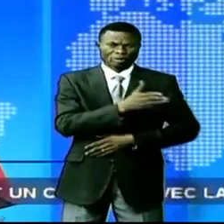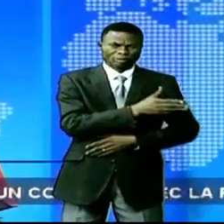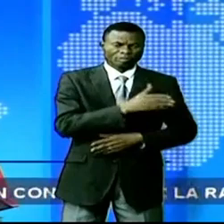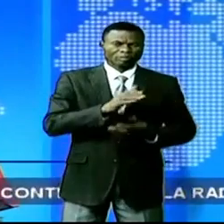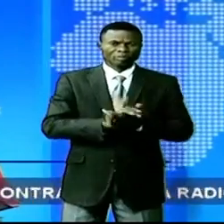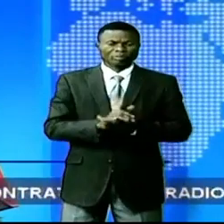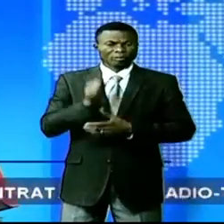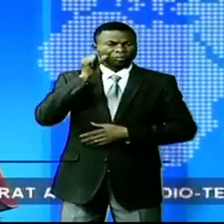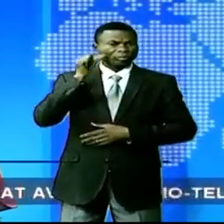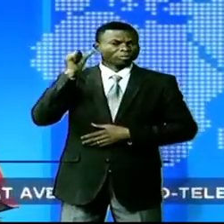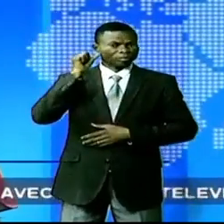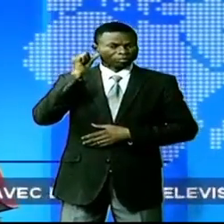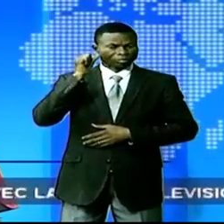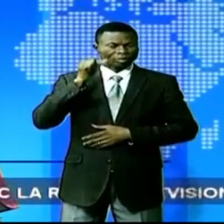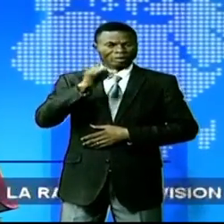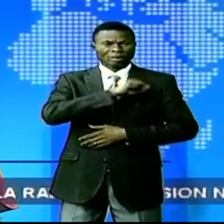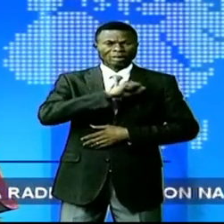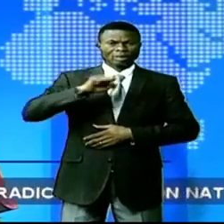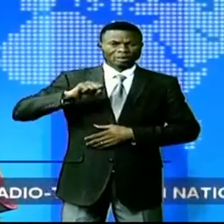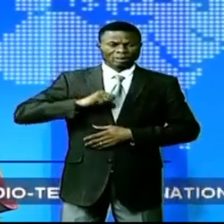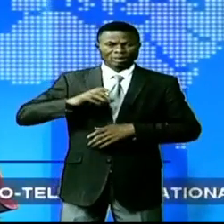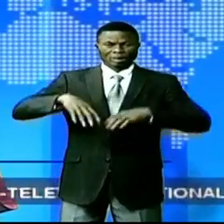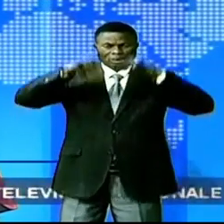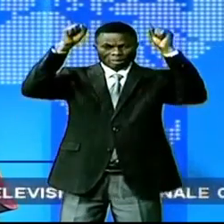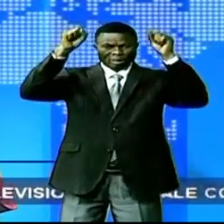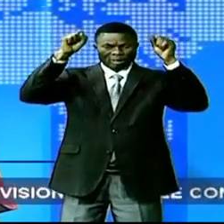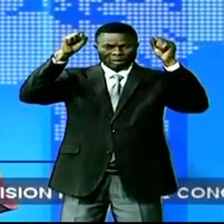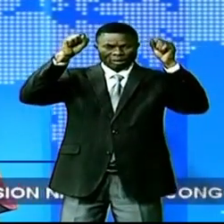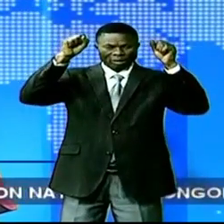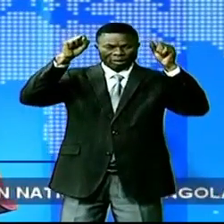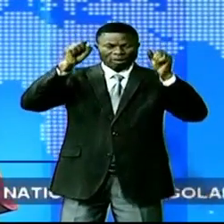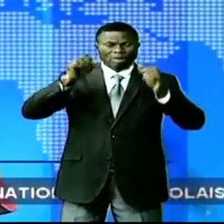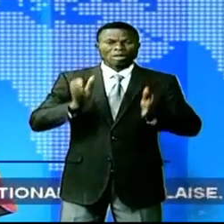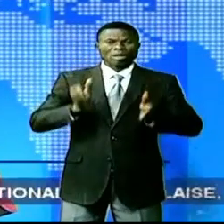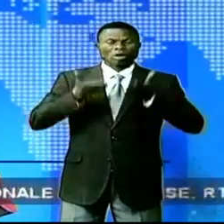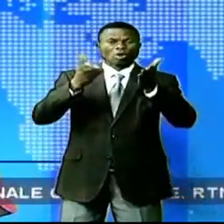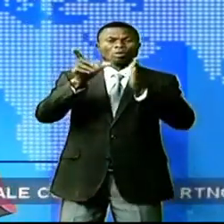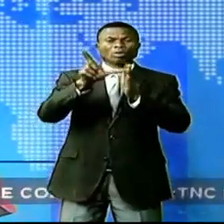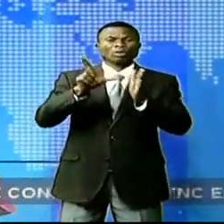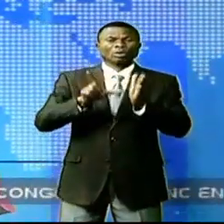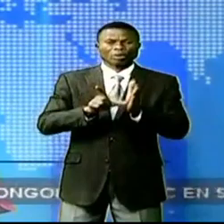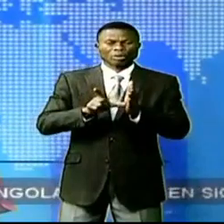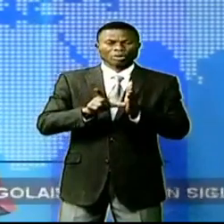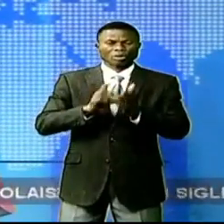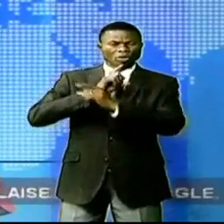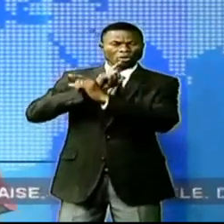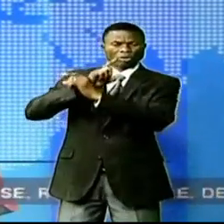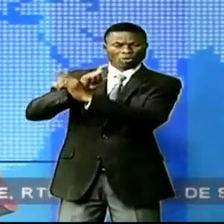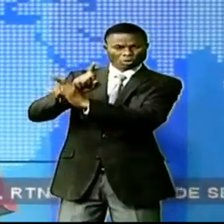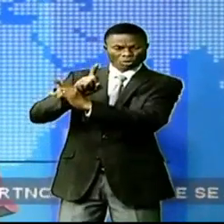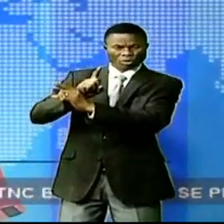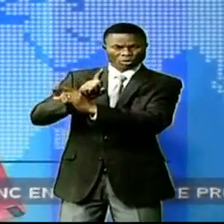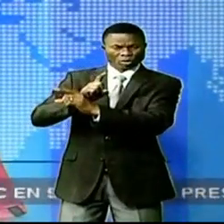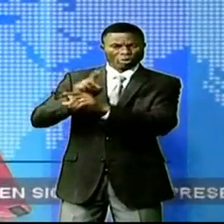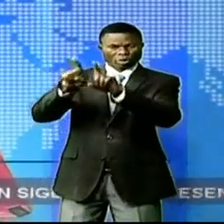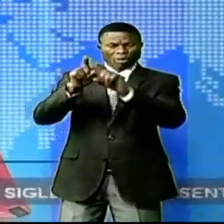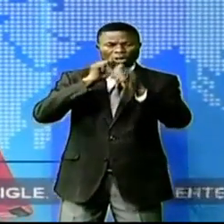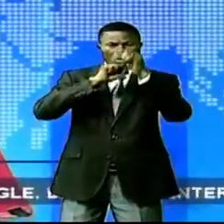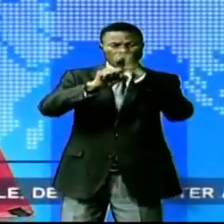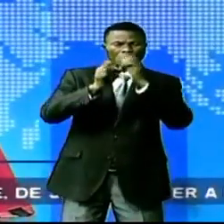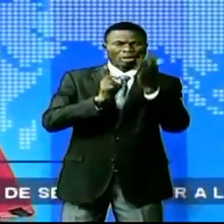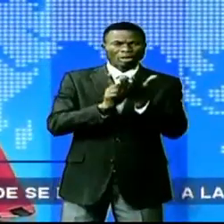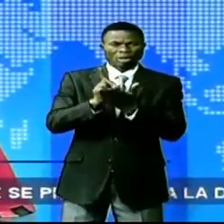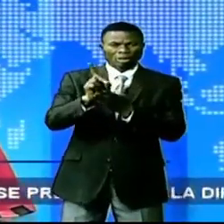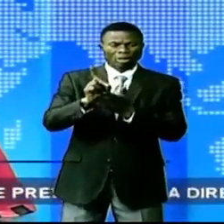Hier, le Sénat a adopté la proposition de loi sur la protection et la promotion de